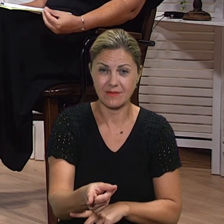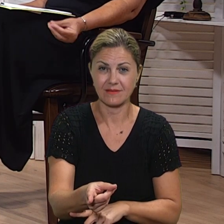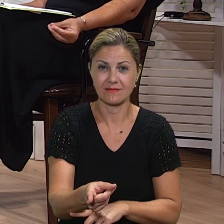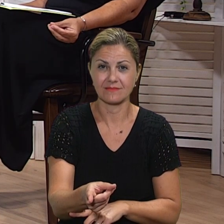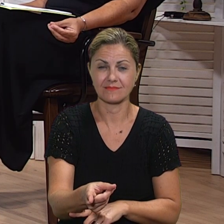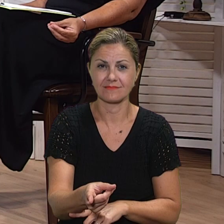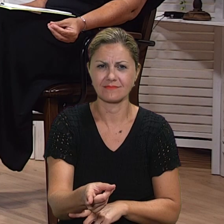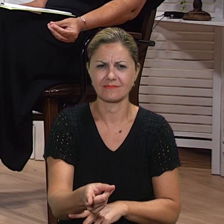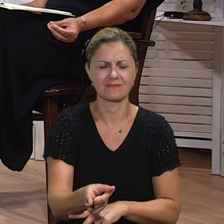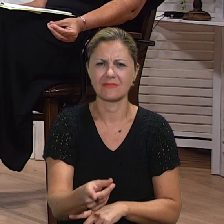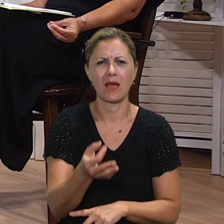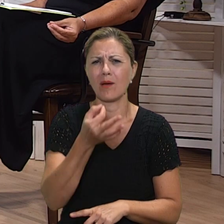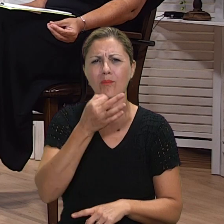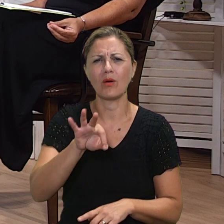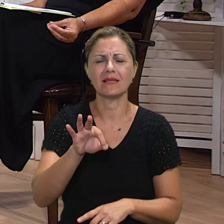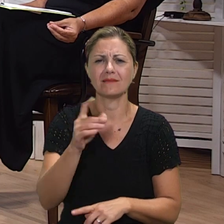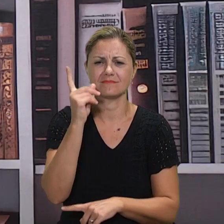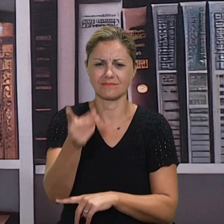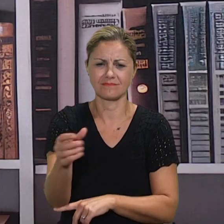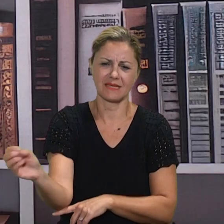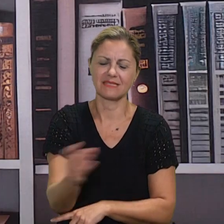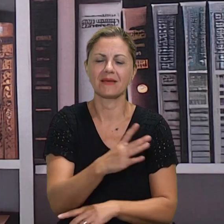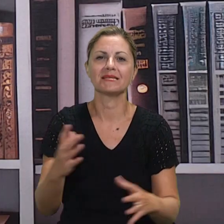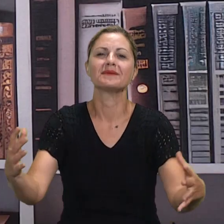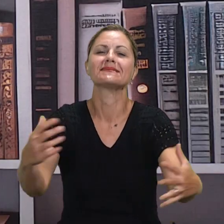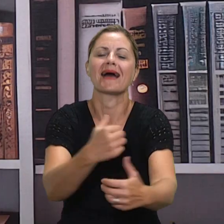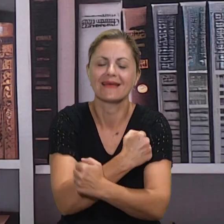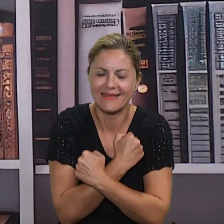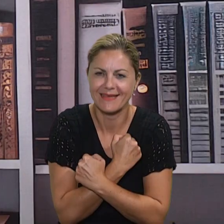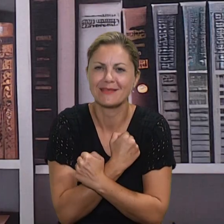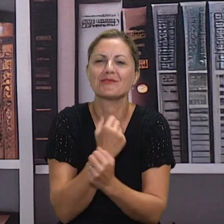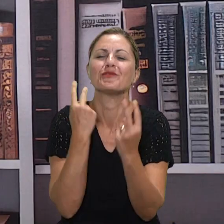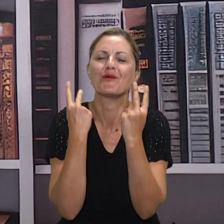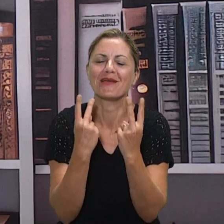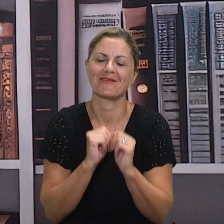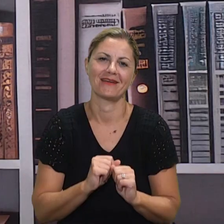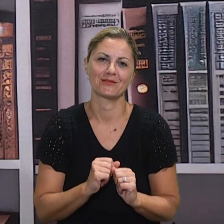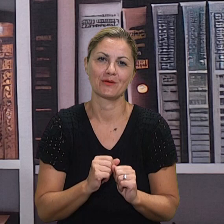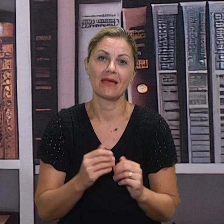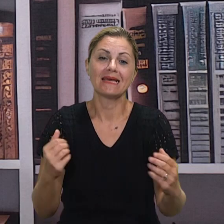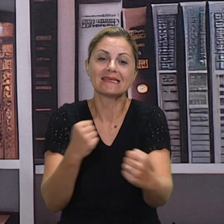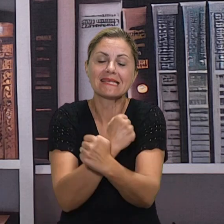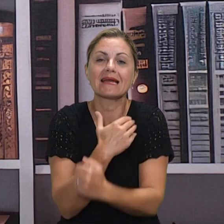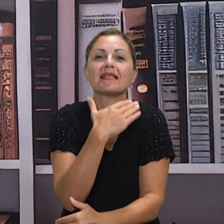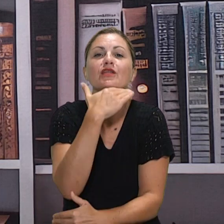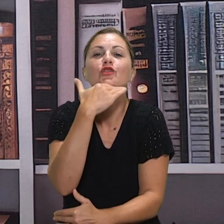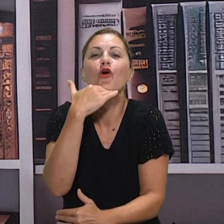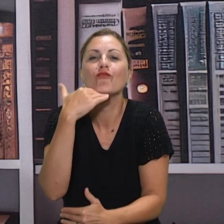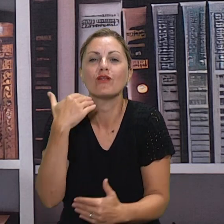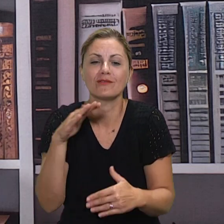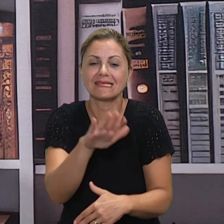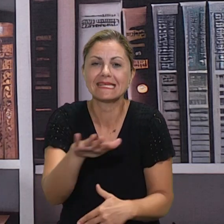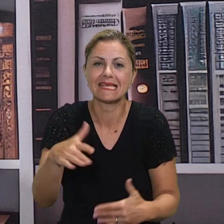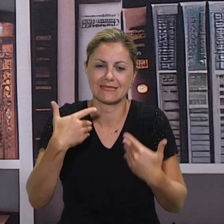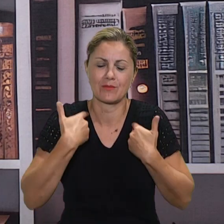poslušati ili ga možda samo zagrljiti? Nekada je dovoljan i samo zagrljaj. Nekada je dovoljan i zagrljaj. A isto tako i kad mu se